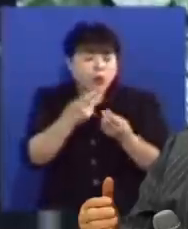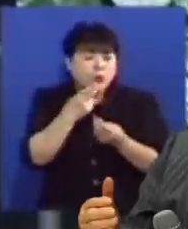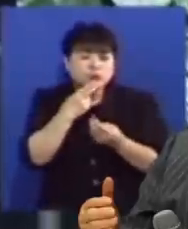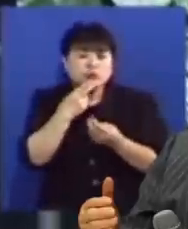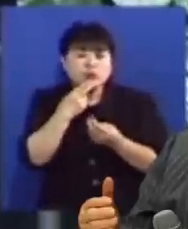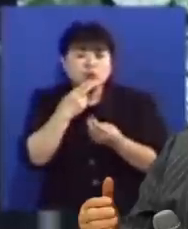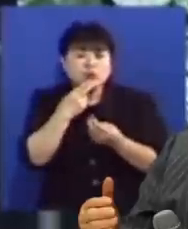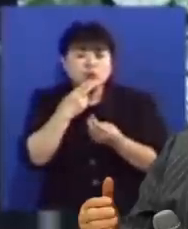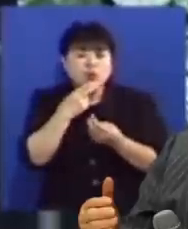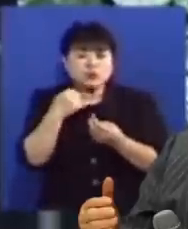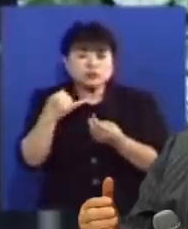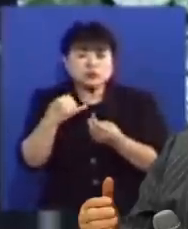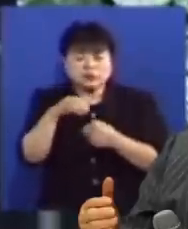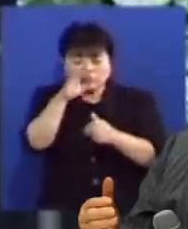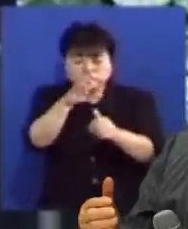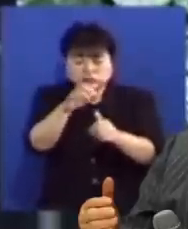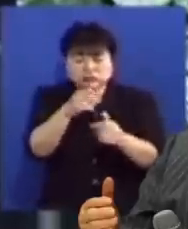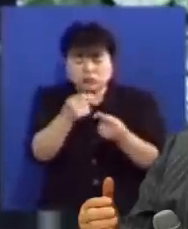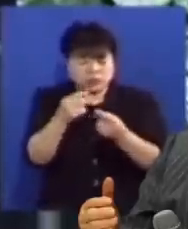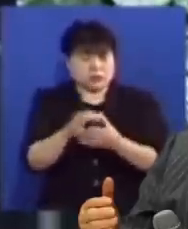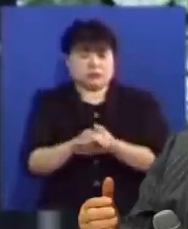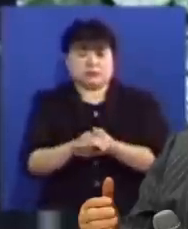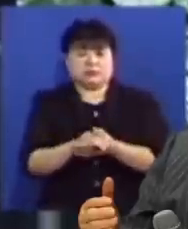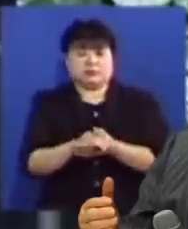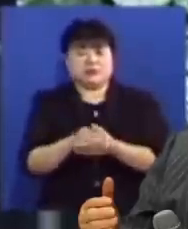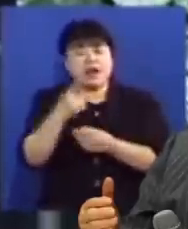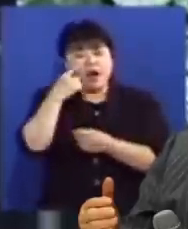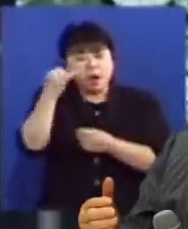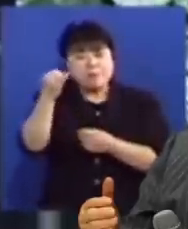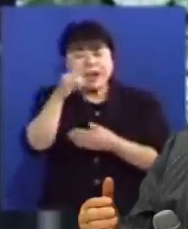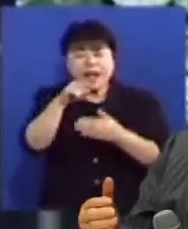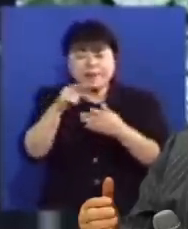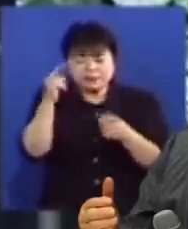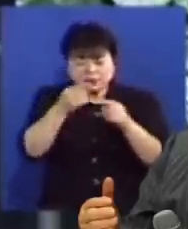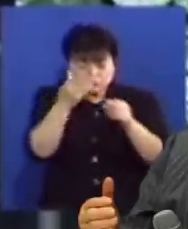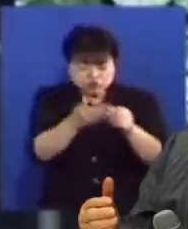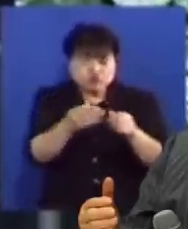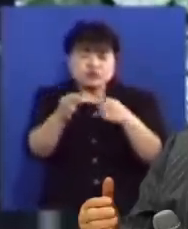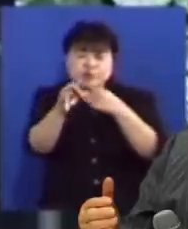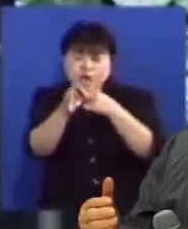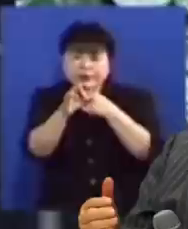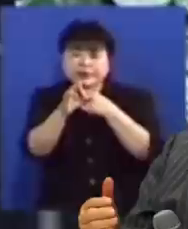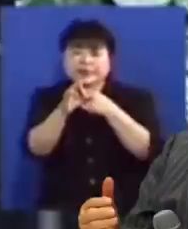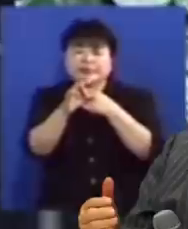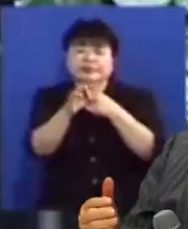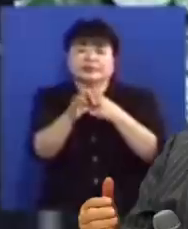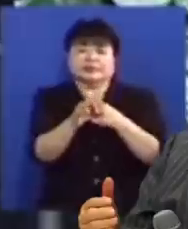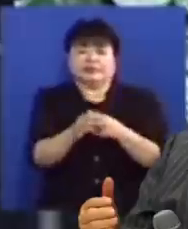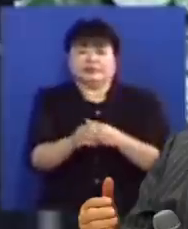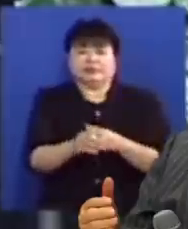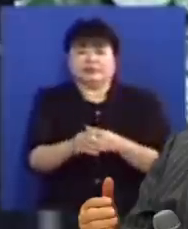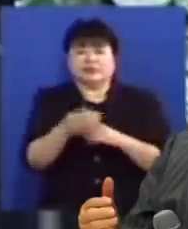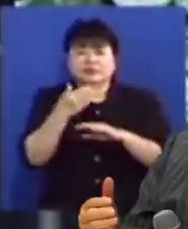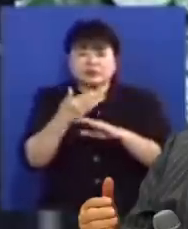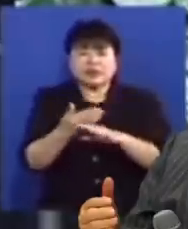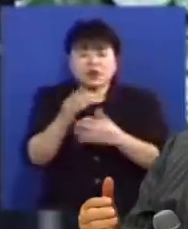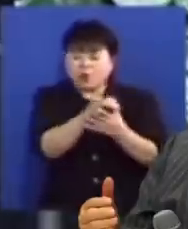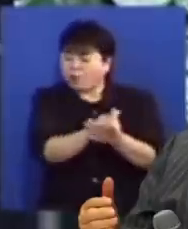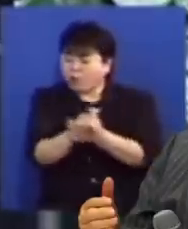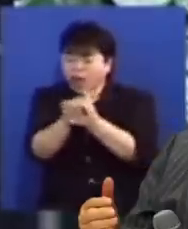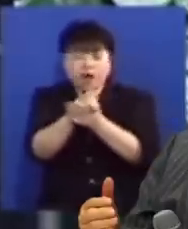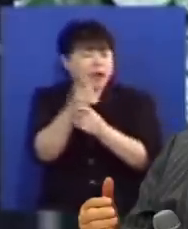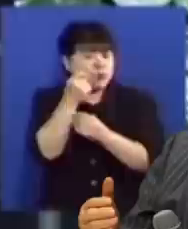그렇게 따라가는 것입니다 어머니의 마음을 어머니의 상해 놓으면 도저히 화해할 수가